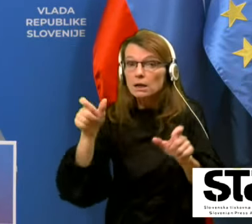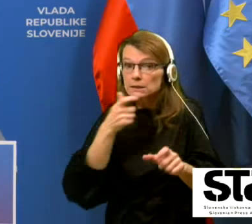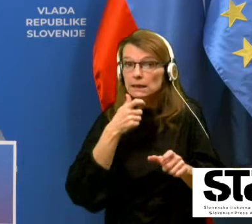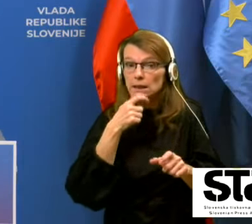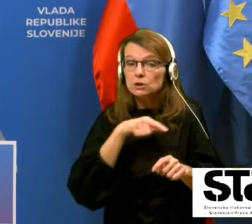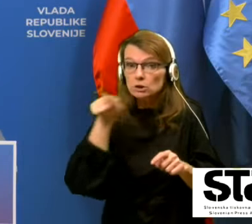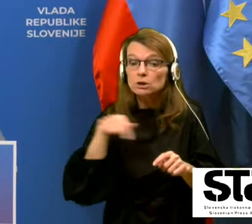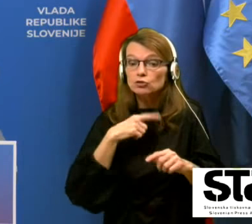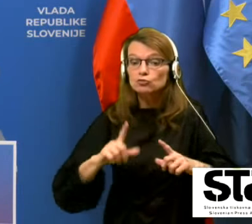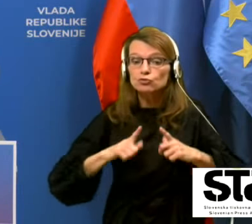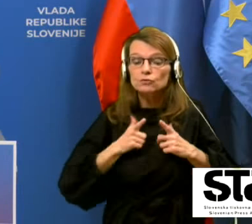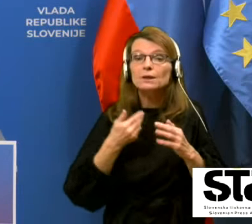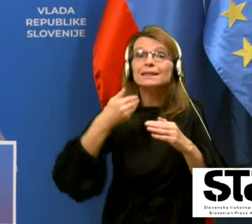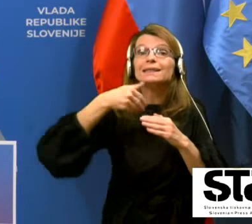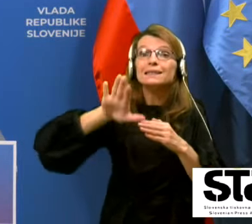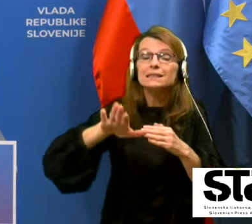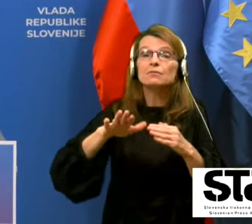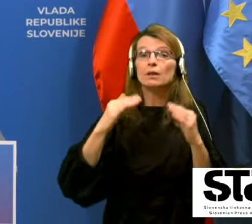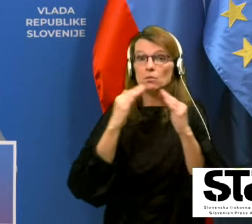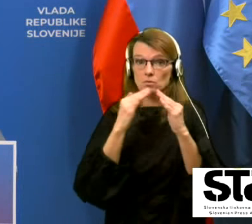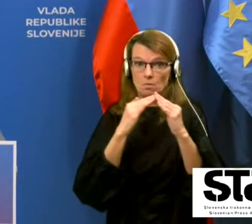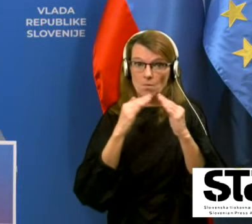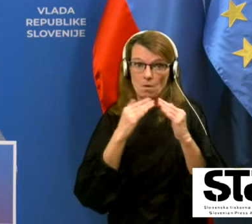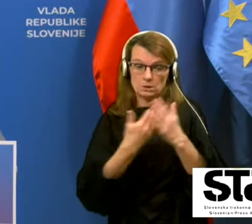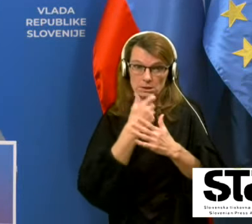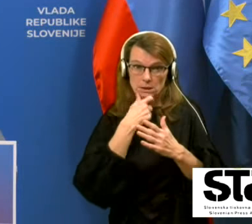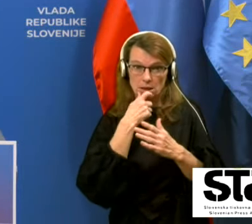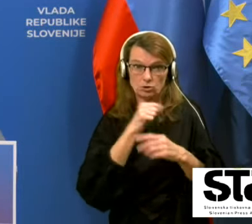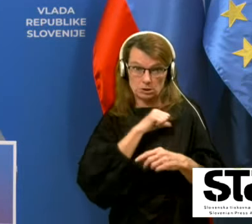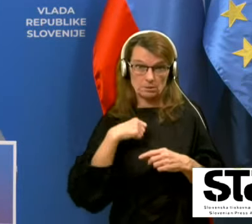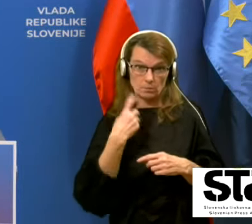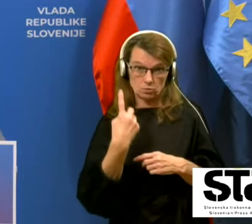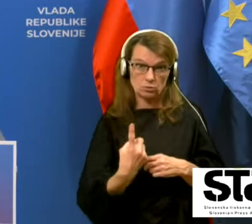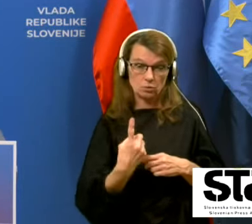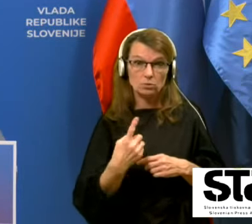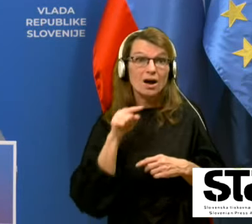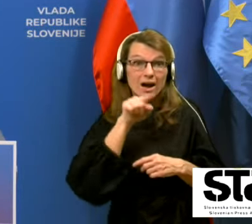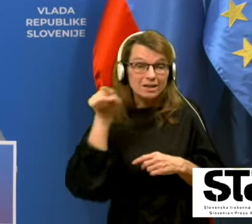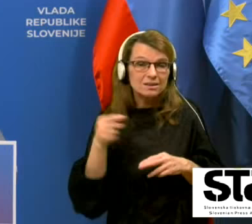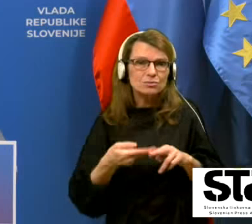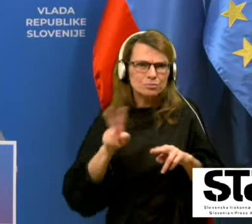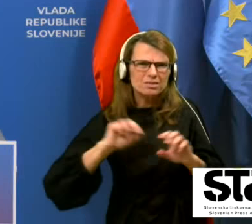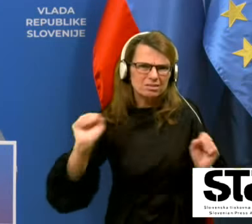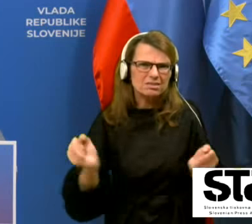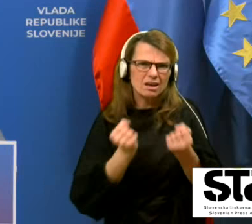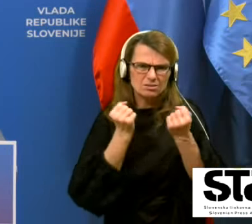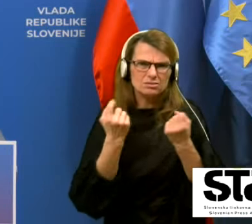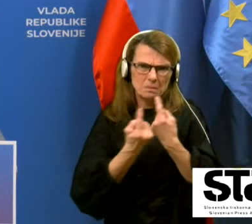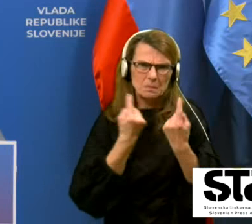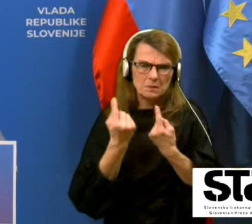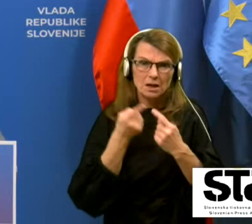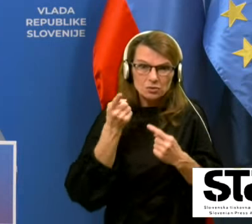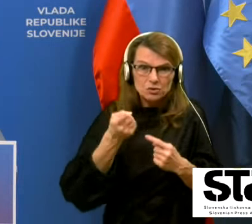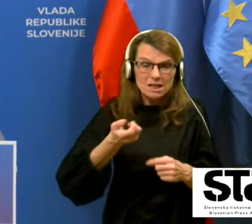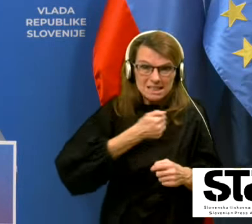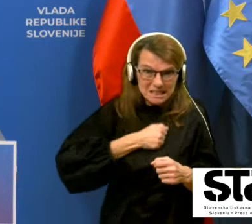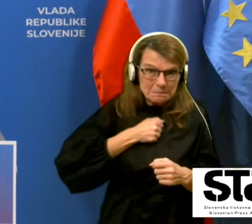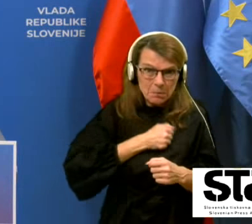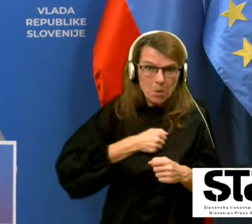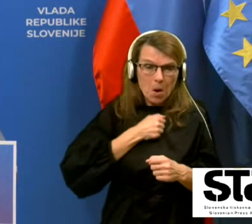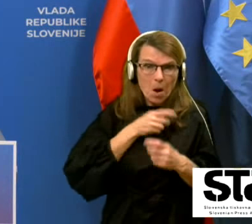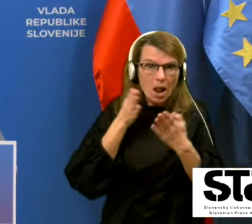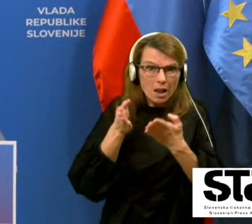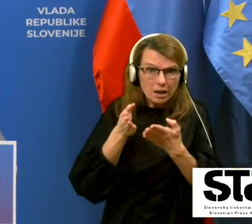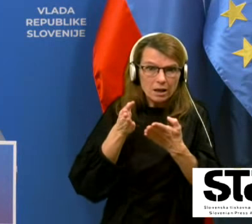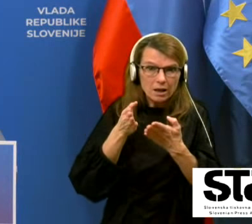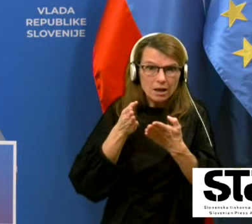živijo izven domov, živijo samostojni. In ti so včasih še v veliko težem položaju, ker če zbolijo in se